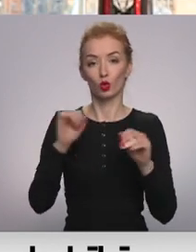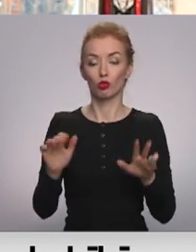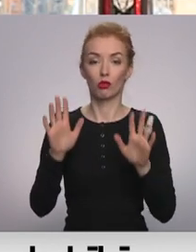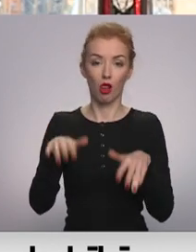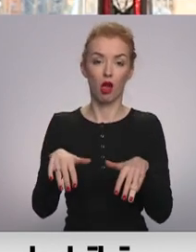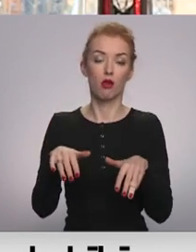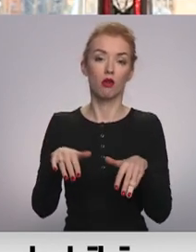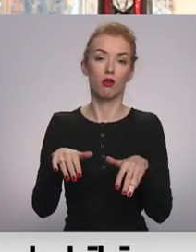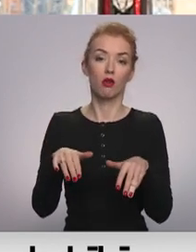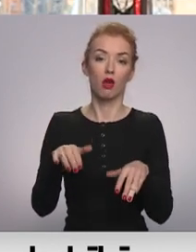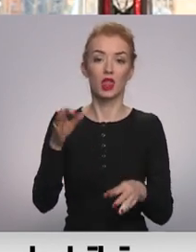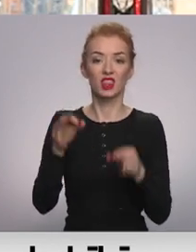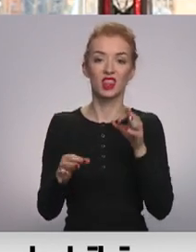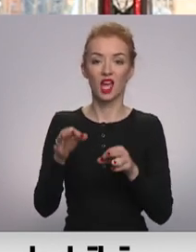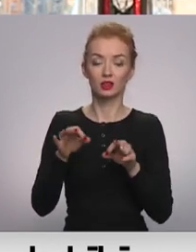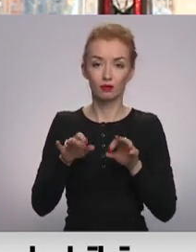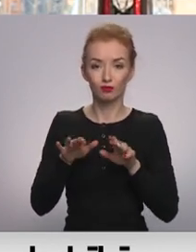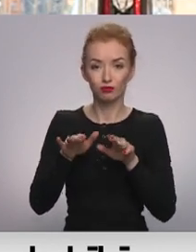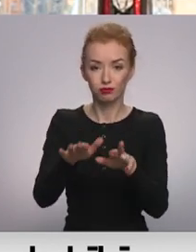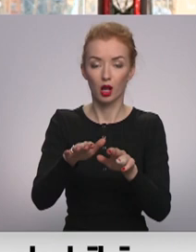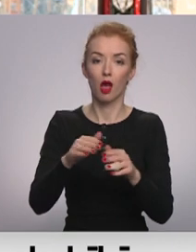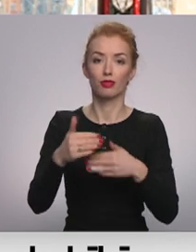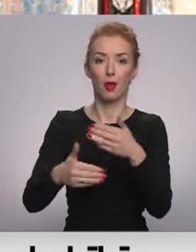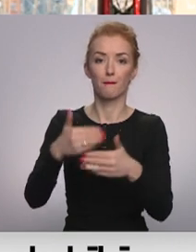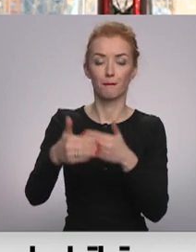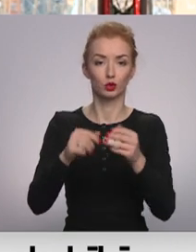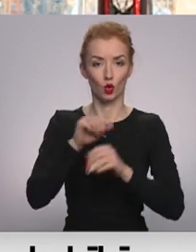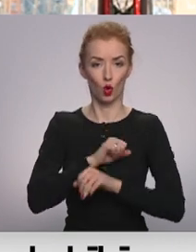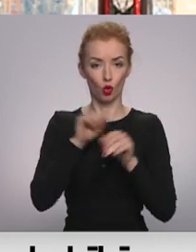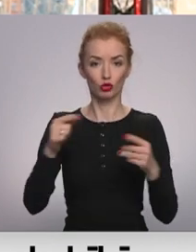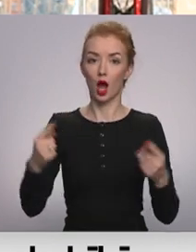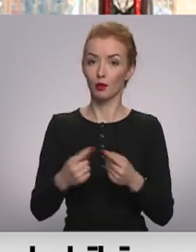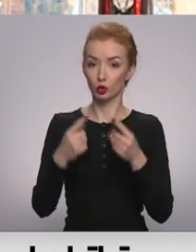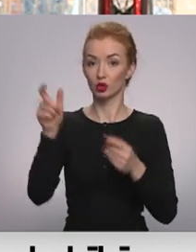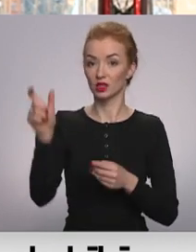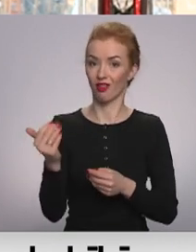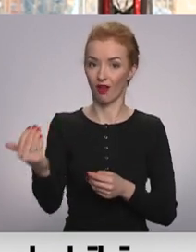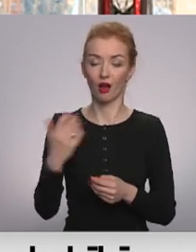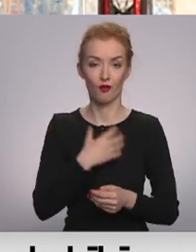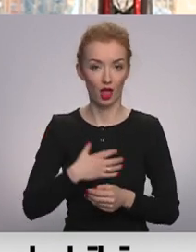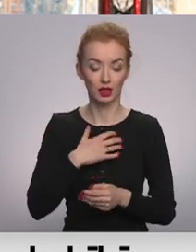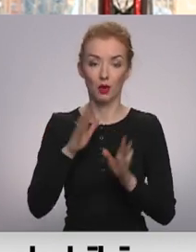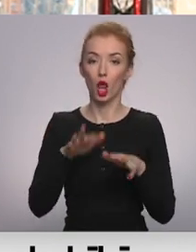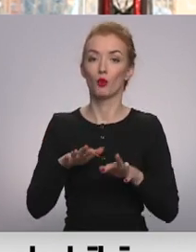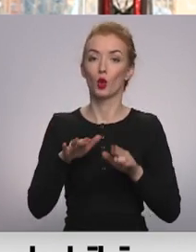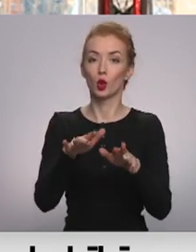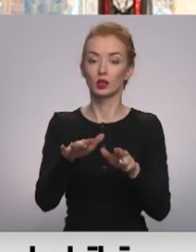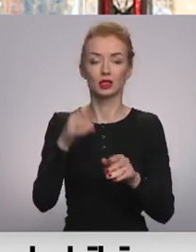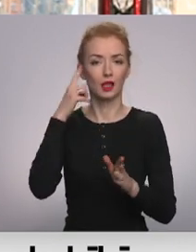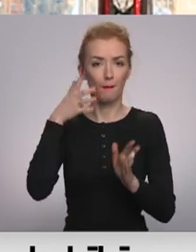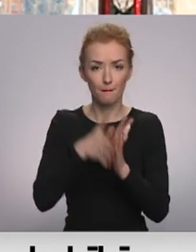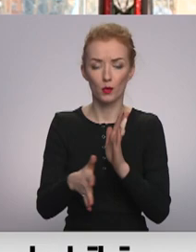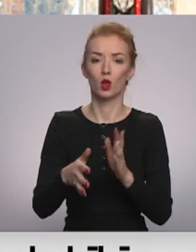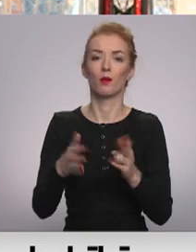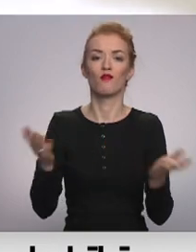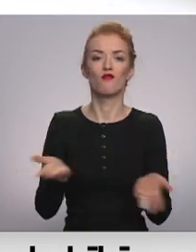tiesvedības procesa tēms būtu nodrošināts atbilstoši cilvēku vajadzībām, lai procesi būtu saprotami, viegli